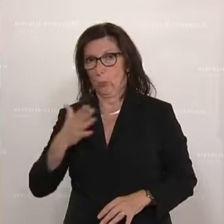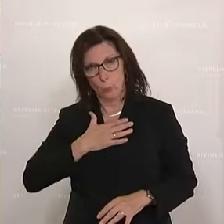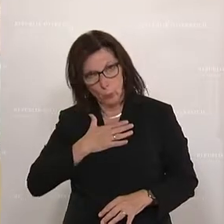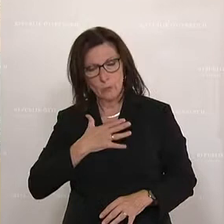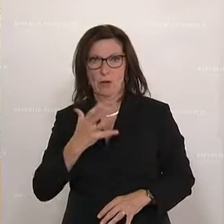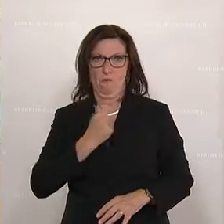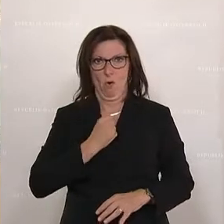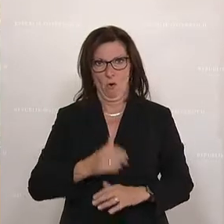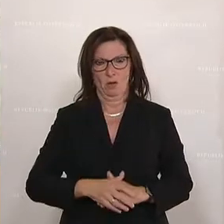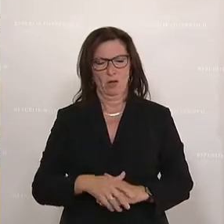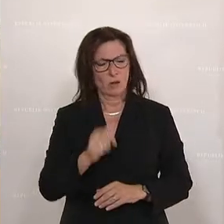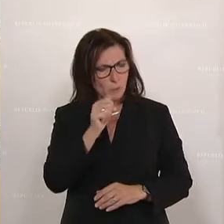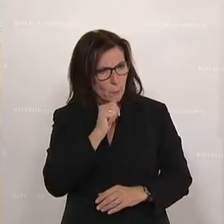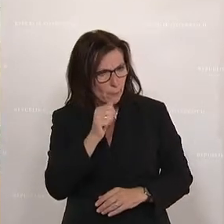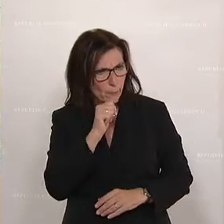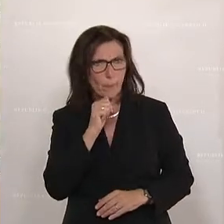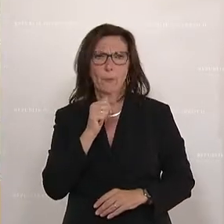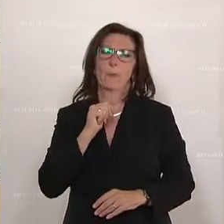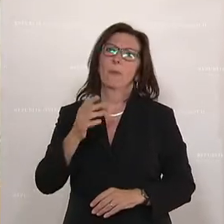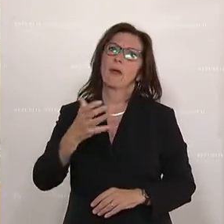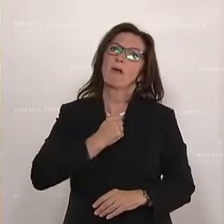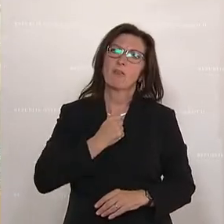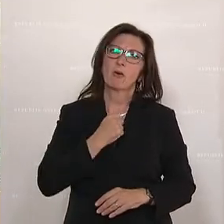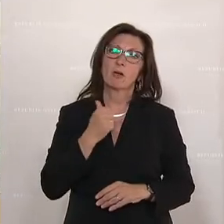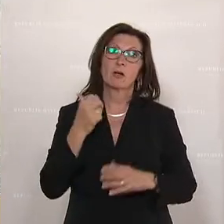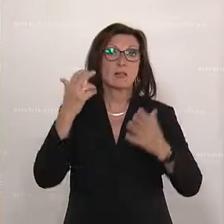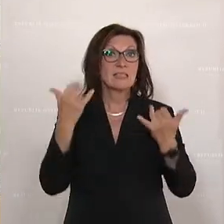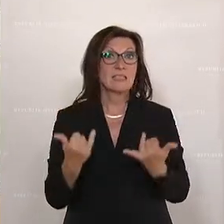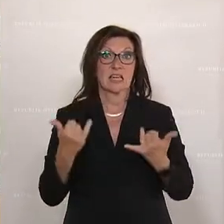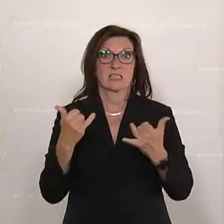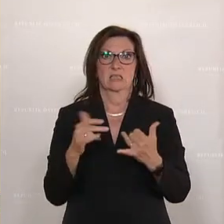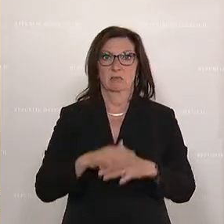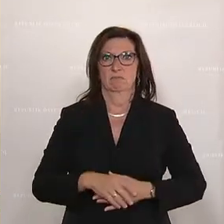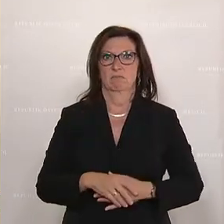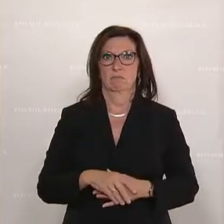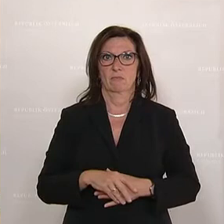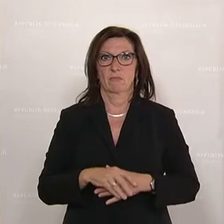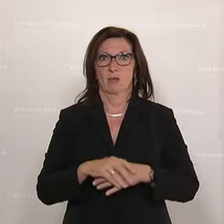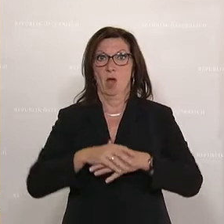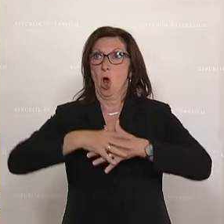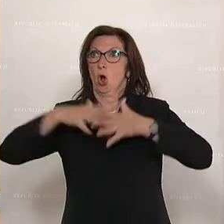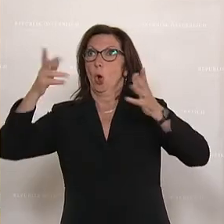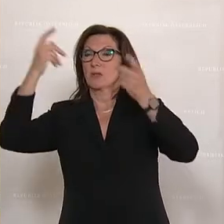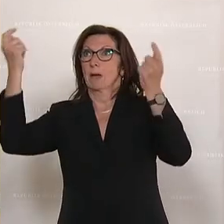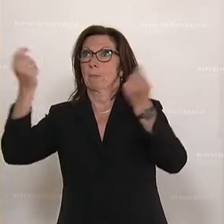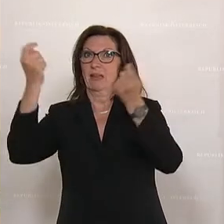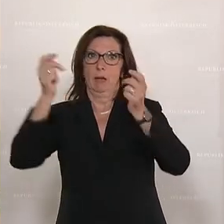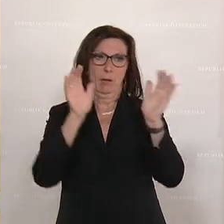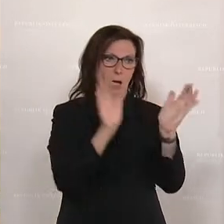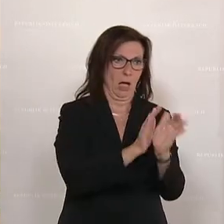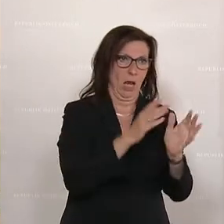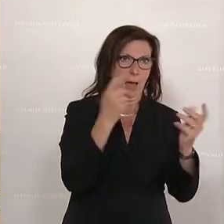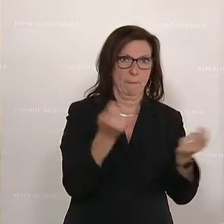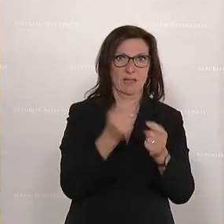Es ist ein grüner Erfolg, wenn es eine zehnprozentige Umverteilung von groß zu klein gibt und ein Capping gibt. Und es ist ein